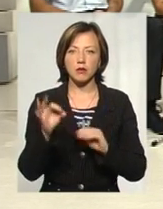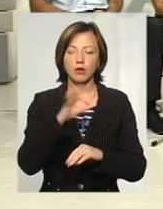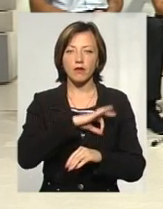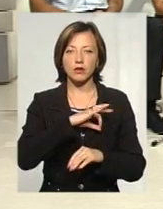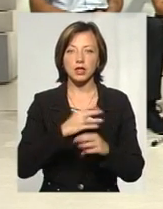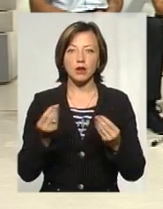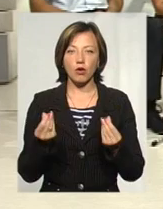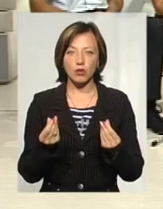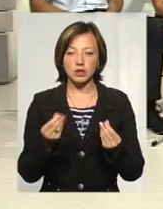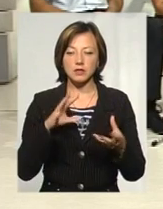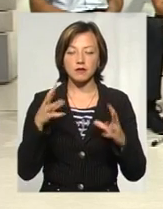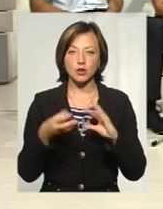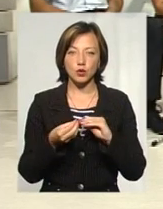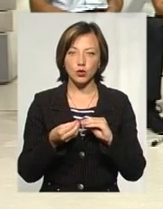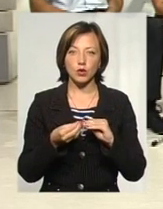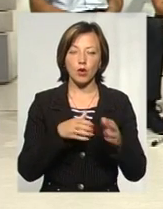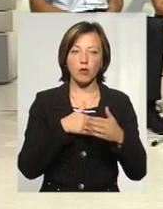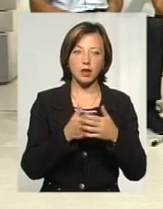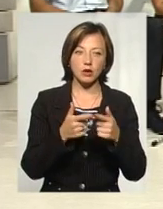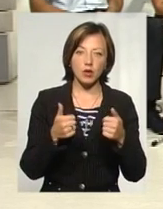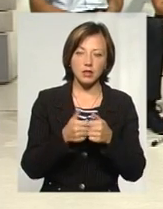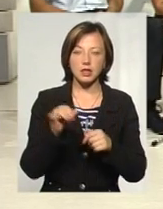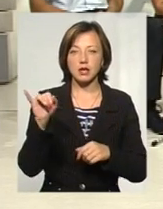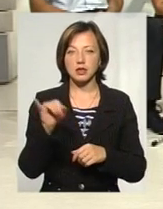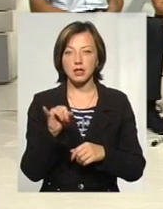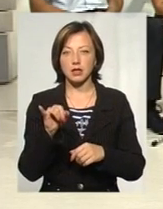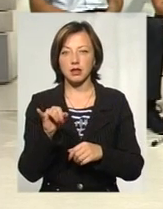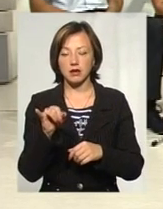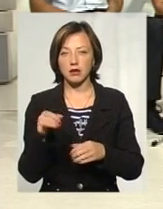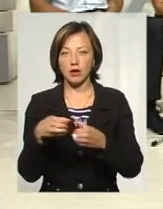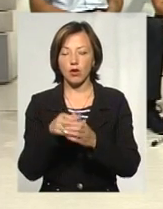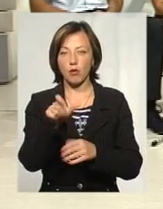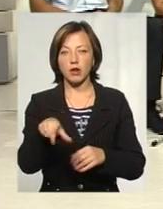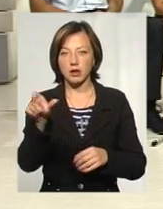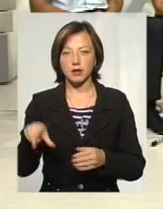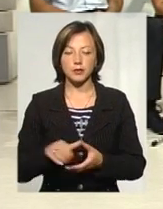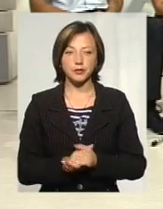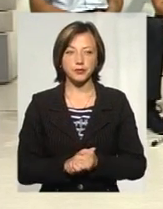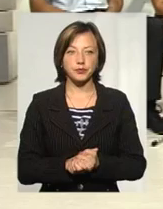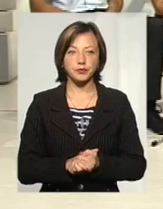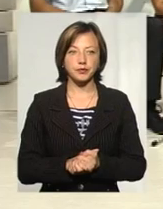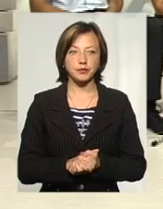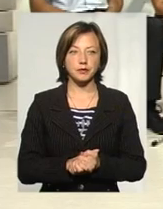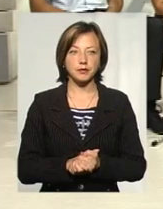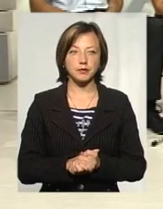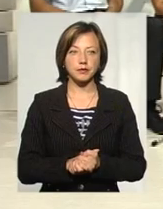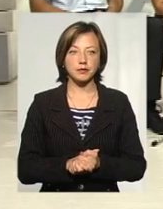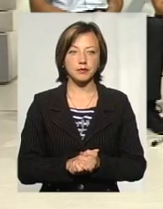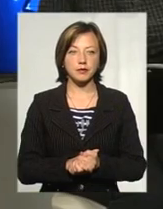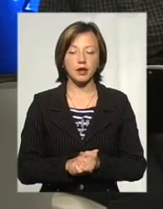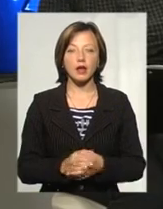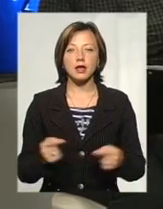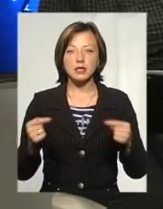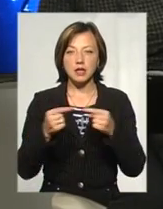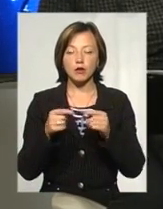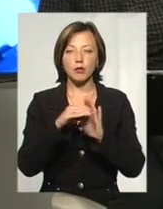коштів звітують і громадські організації, і просто люди, які збираються групами? Згідно